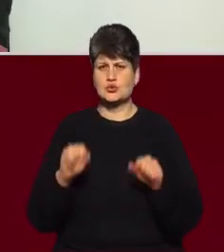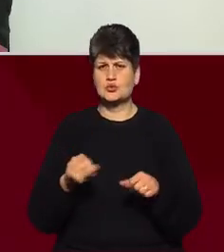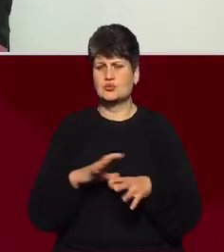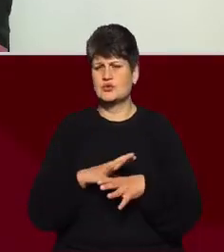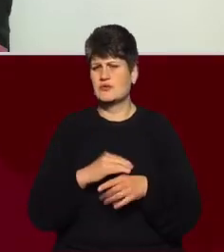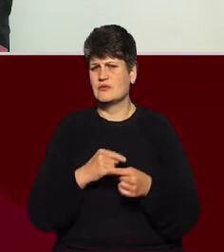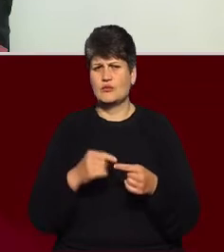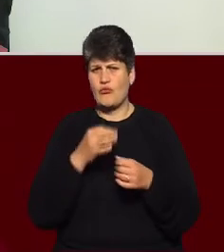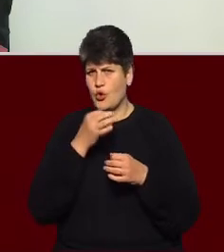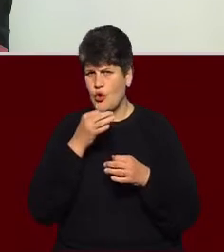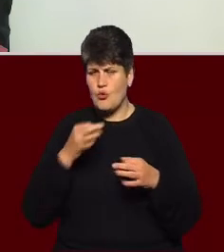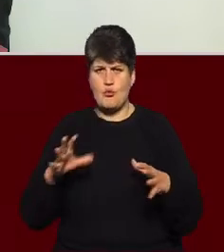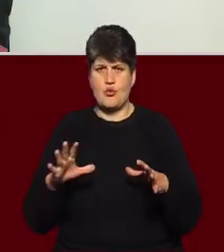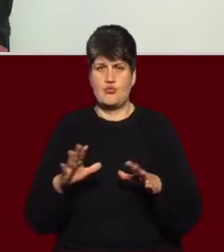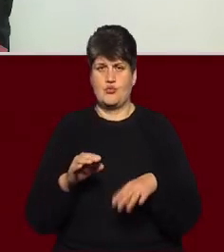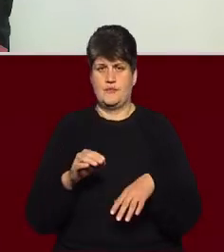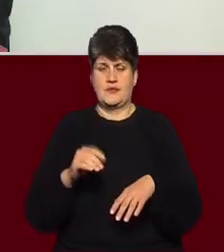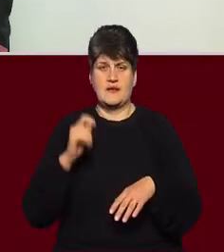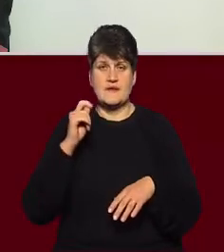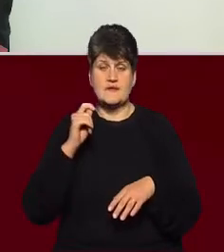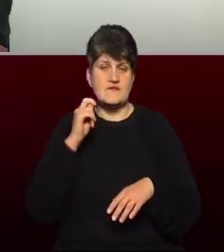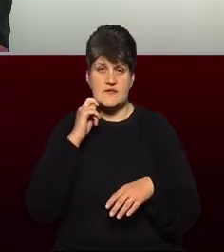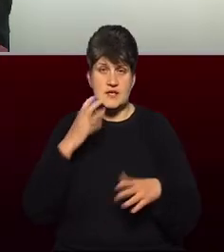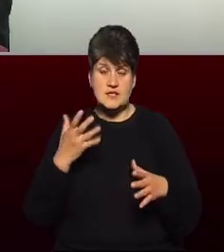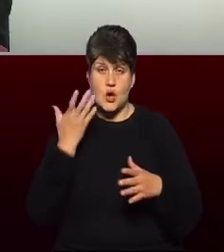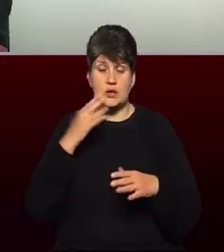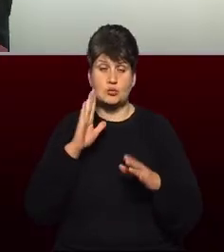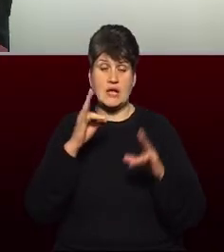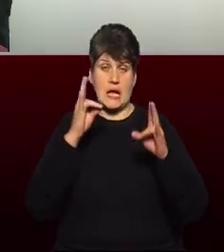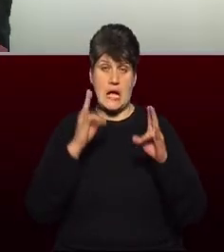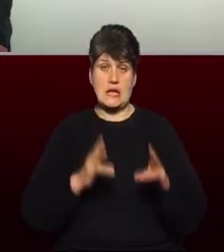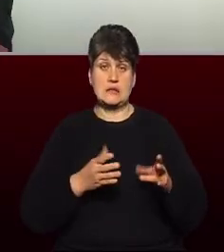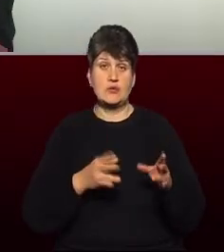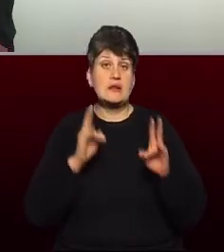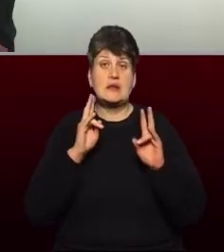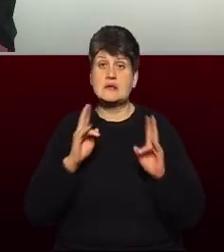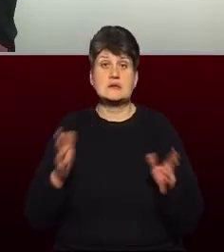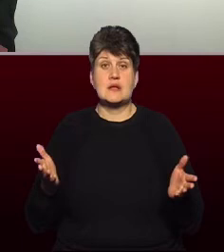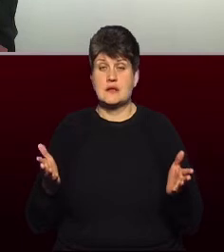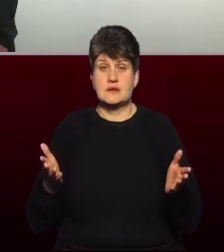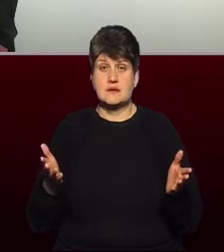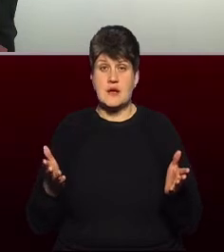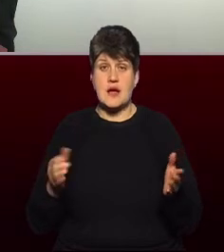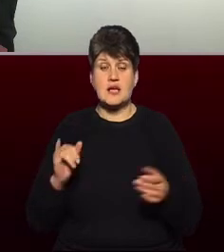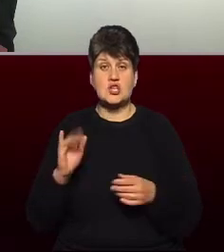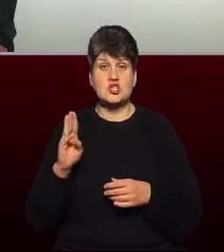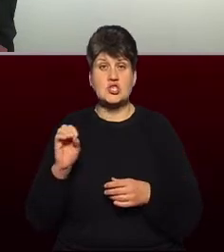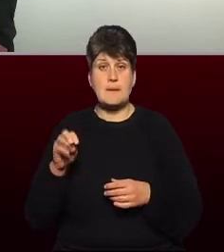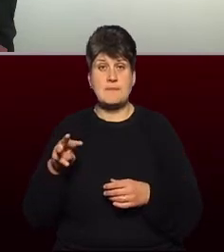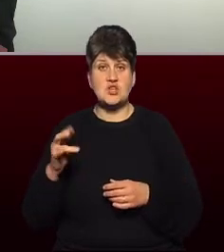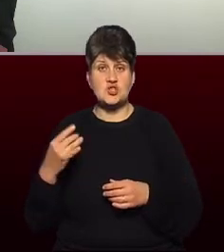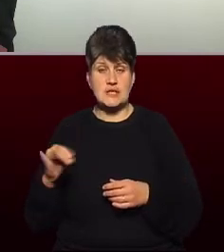вада. І коли станеться ця катастрофа – не знати. А от ішемічний інсульт – це, як правило, у